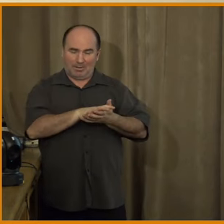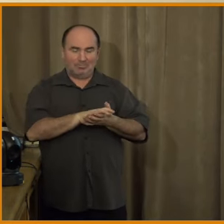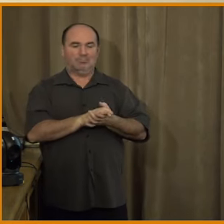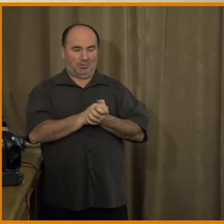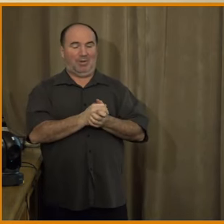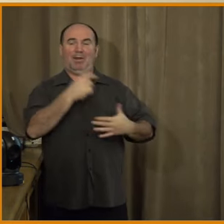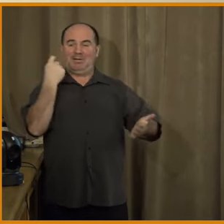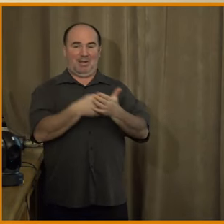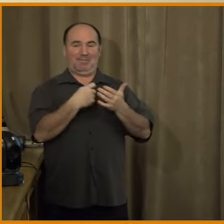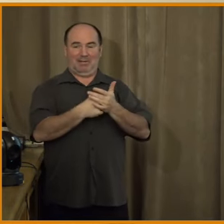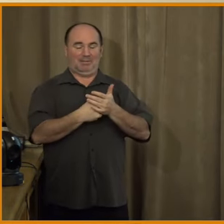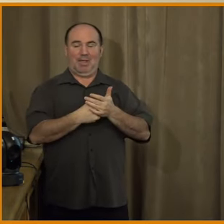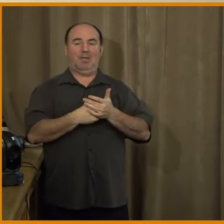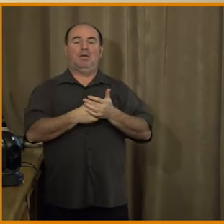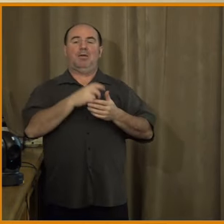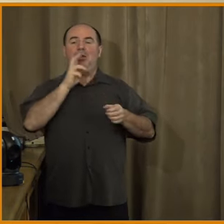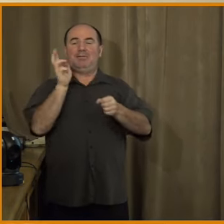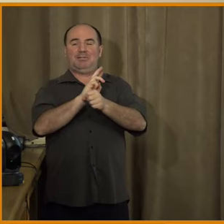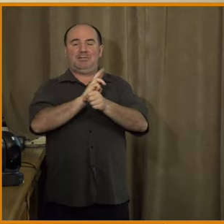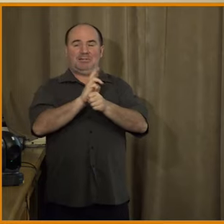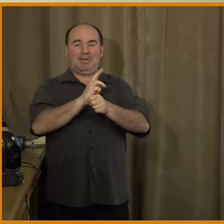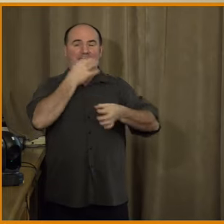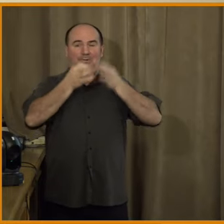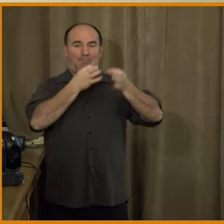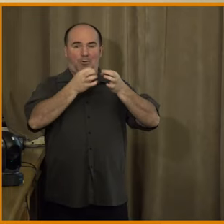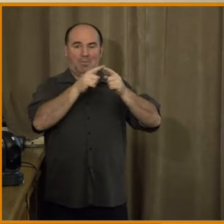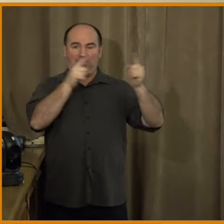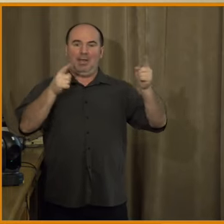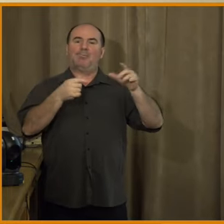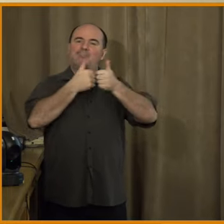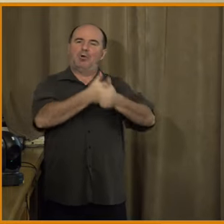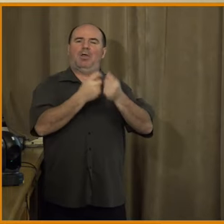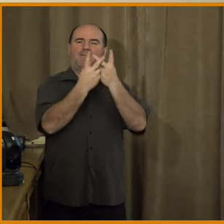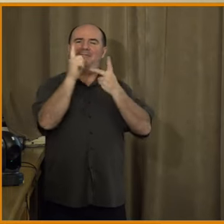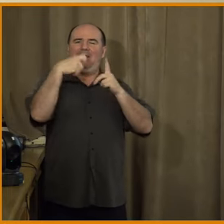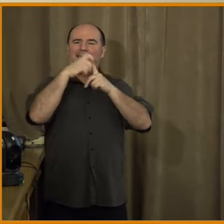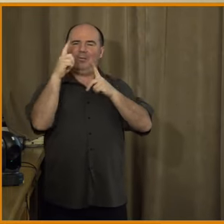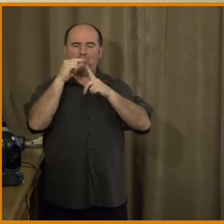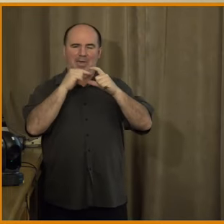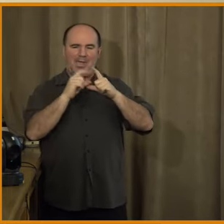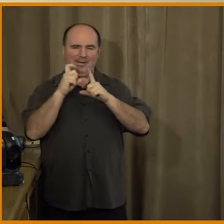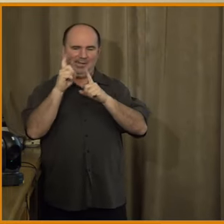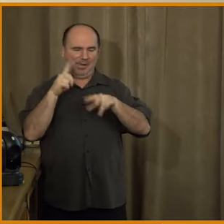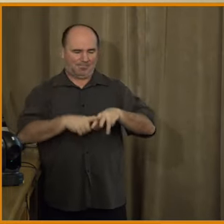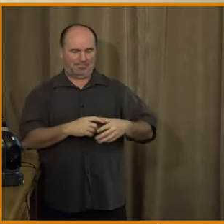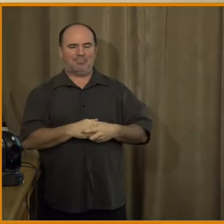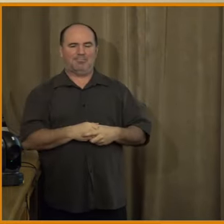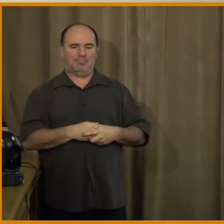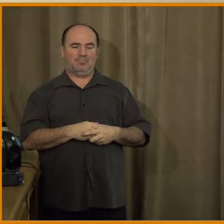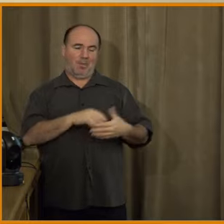dezinformace, tak jak je není na Wikipédii, takže podle Wikipédie, což jsme si odsouhlasili po e-mailu tady